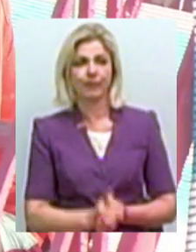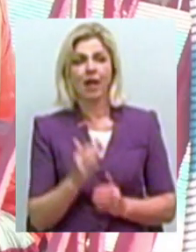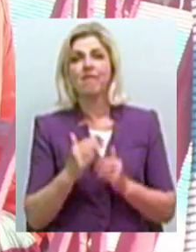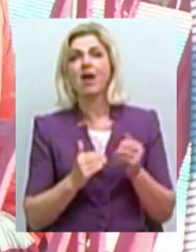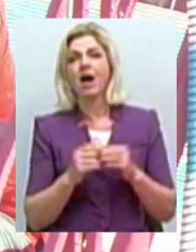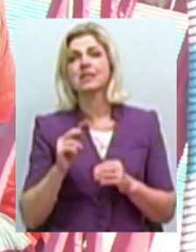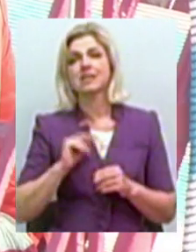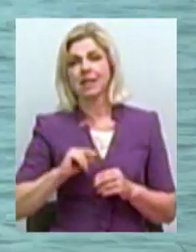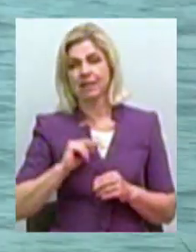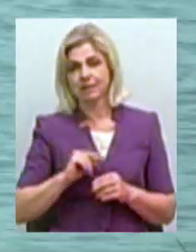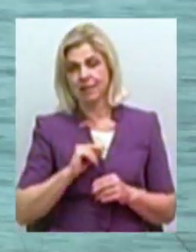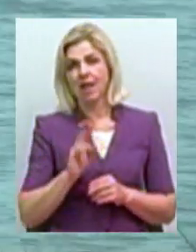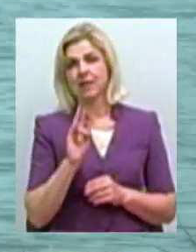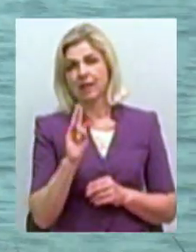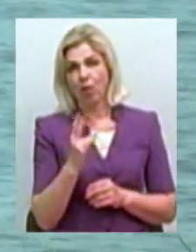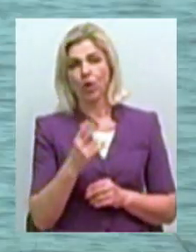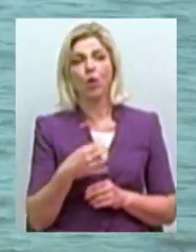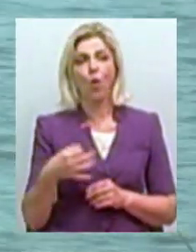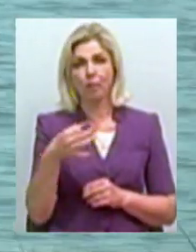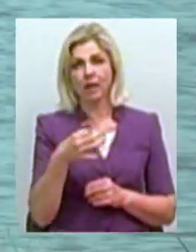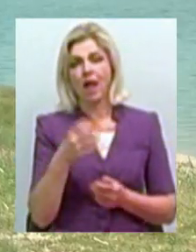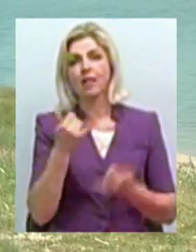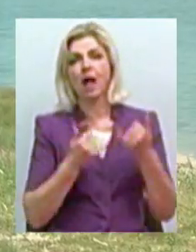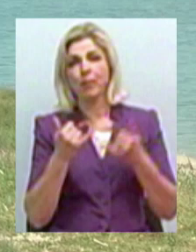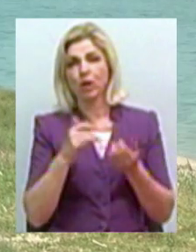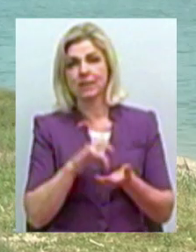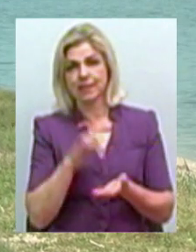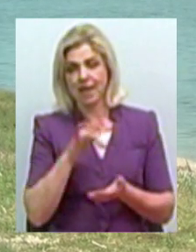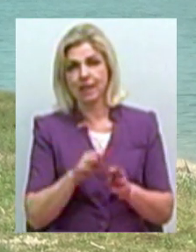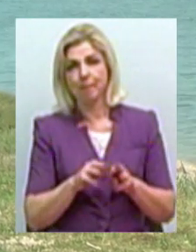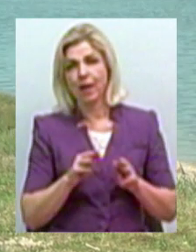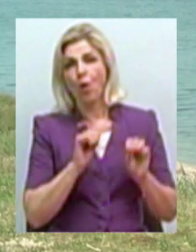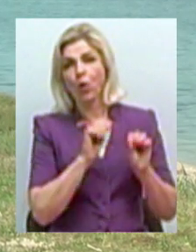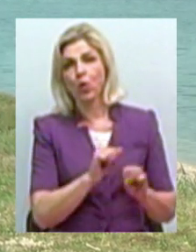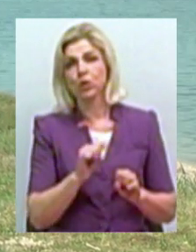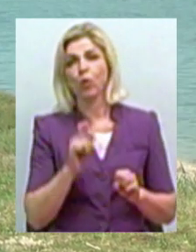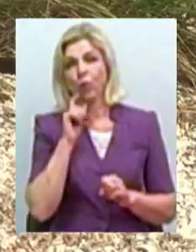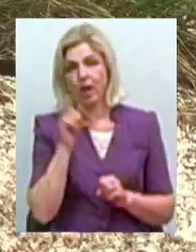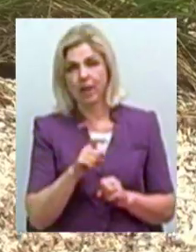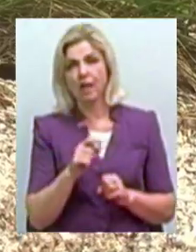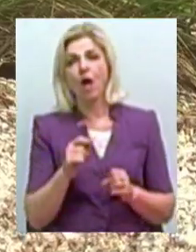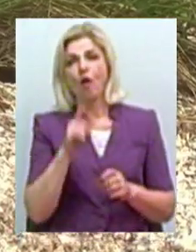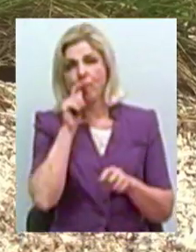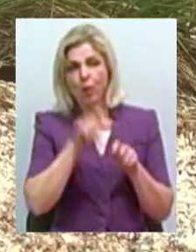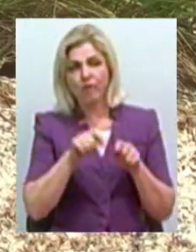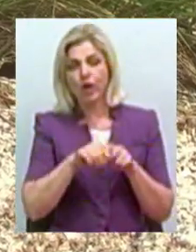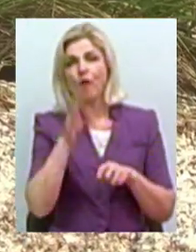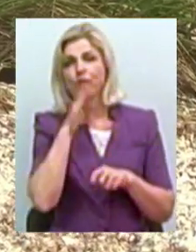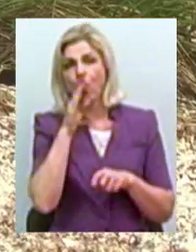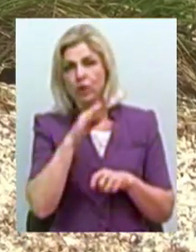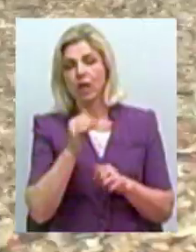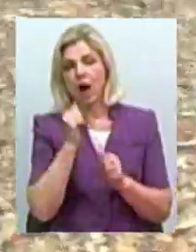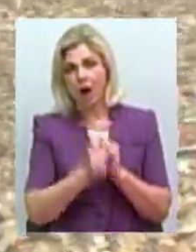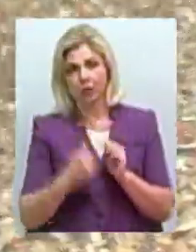Державної установи Миколаївський обласний лабораторний центр Міністерства охорони здоров'я України відбирають воду біля рекреаційних зон